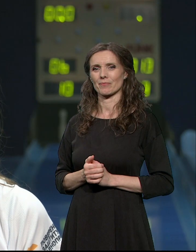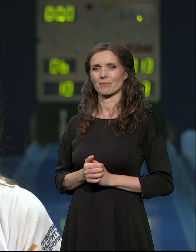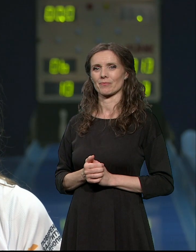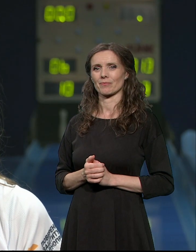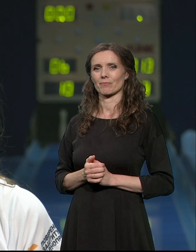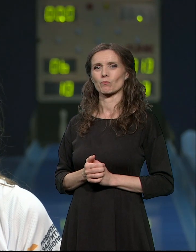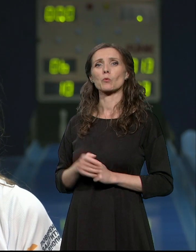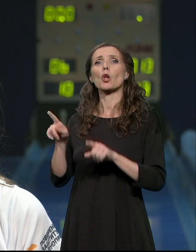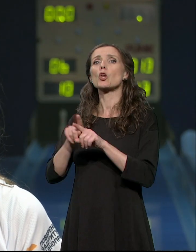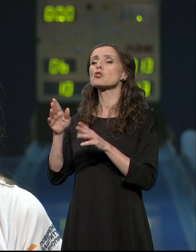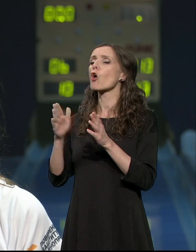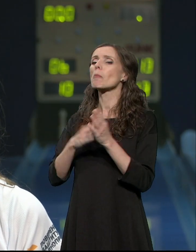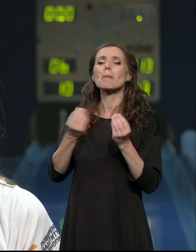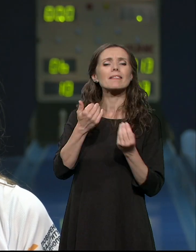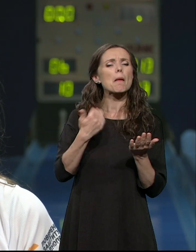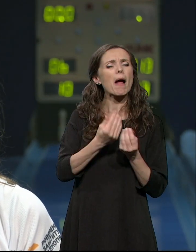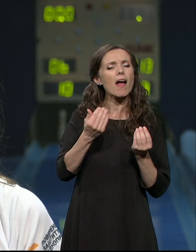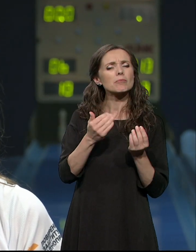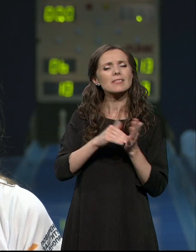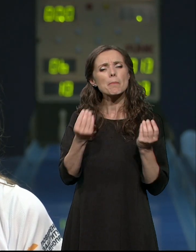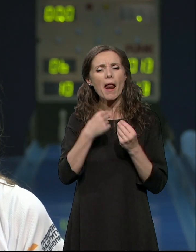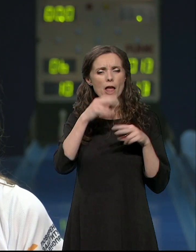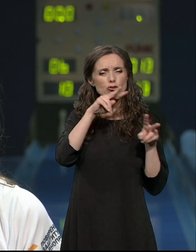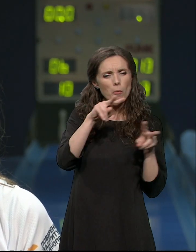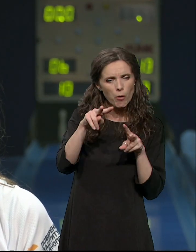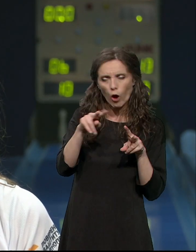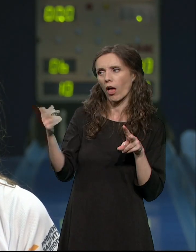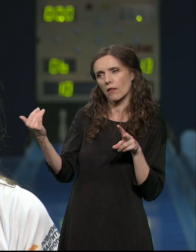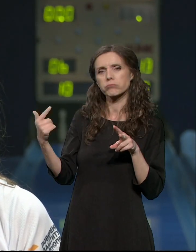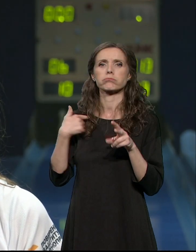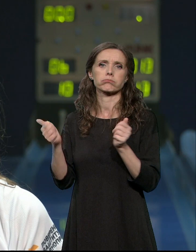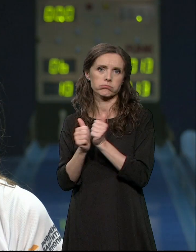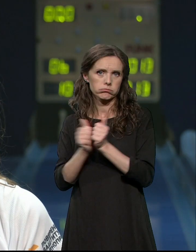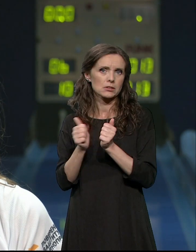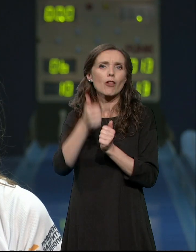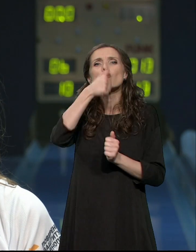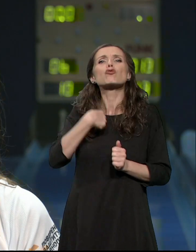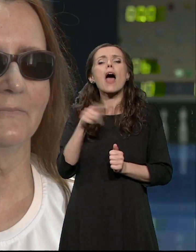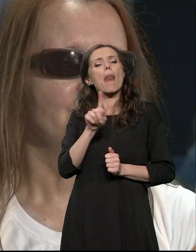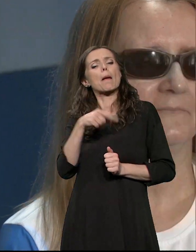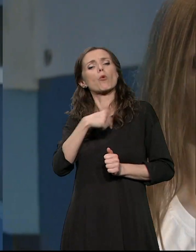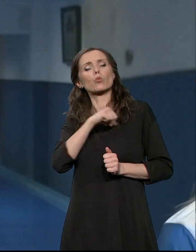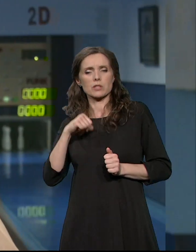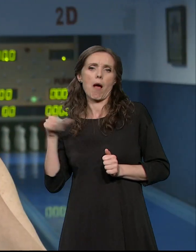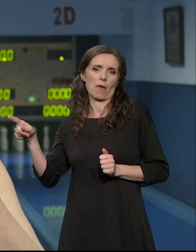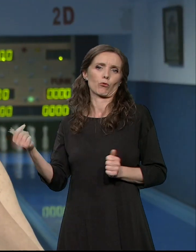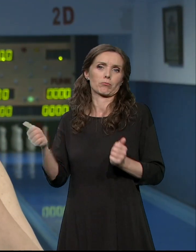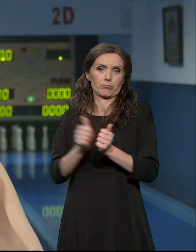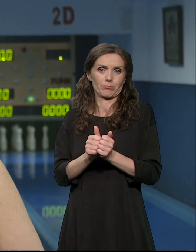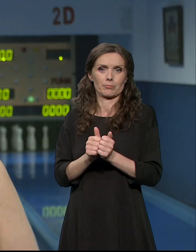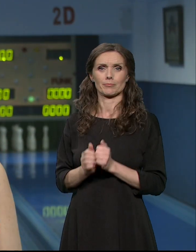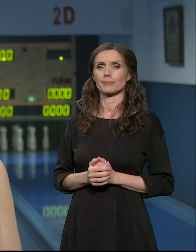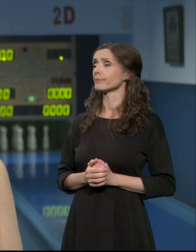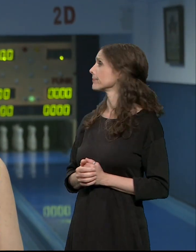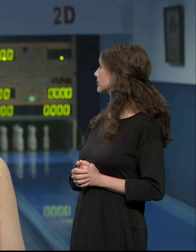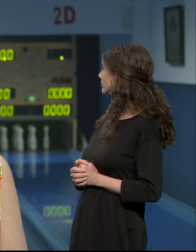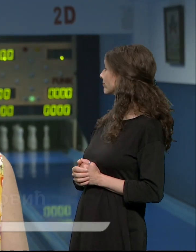Ovo gremi nešto da pogledam što ja ne mogu sama da uradim i tako. Ja sam davno preko